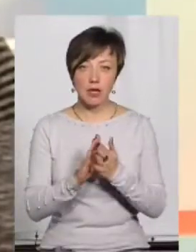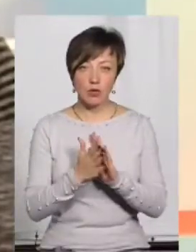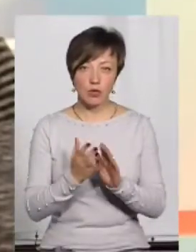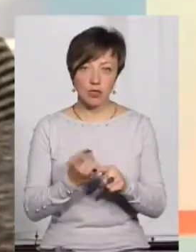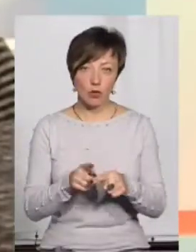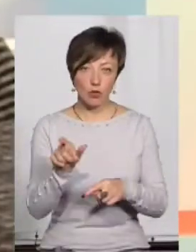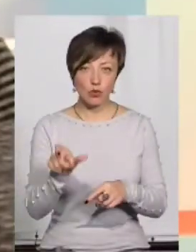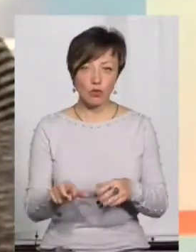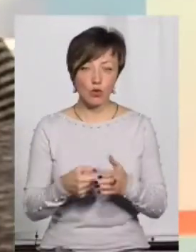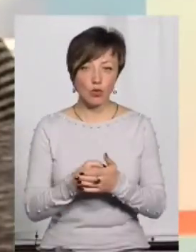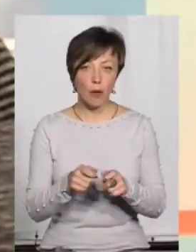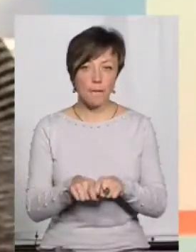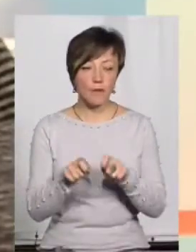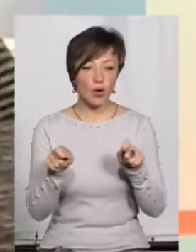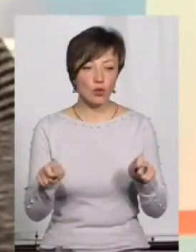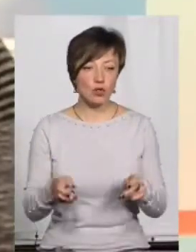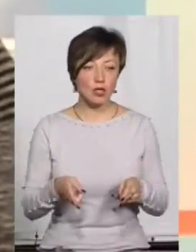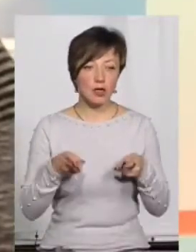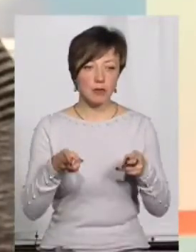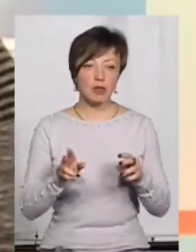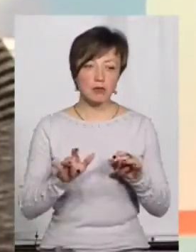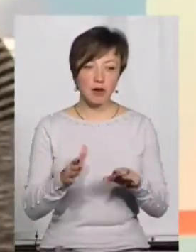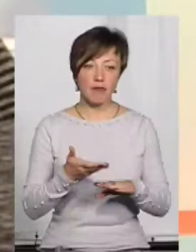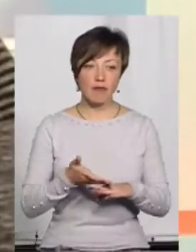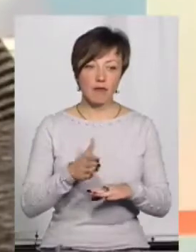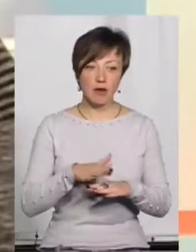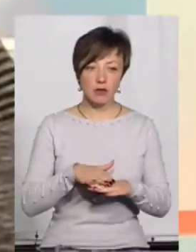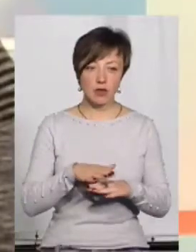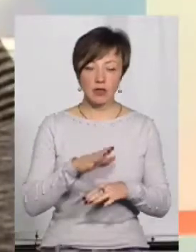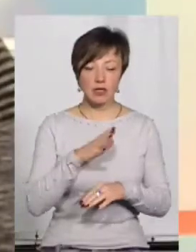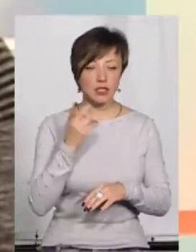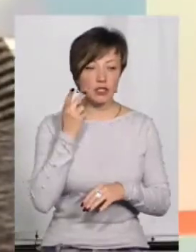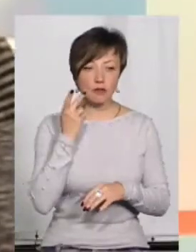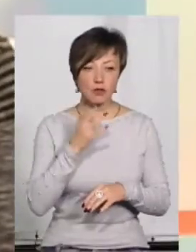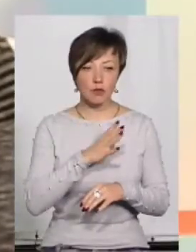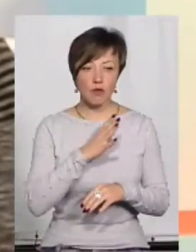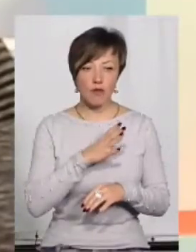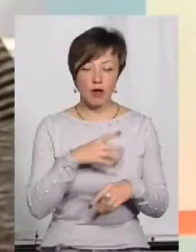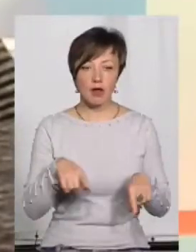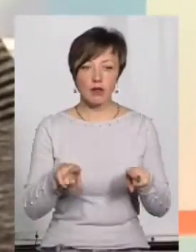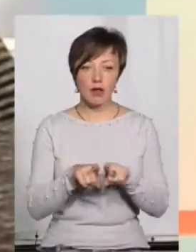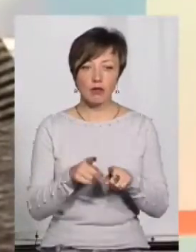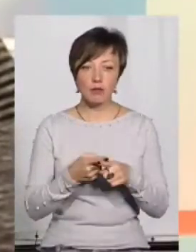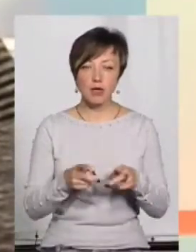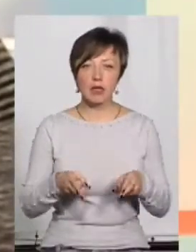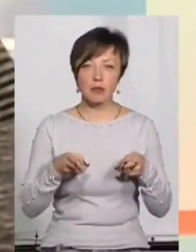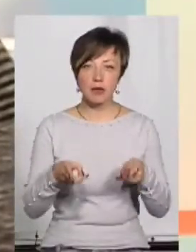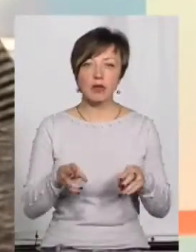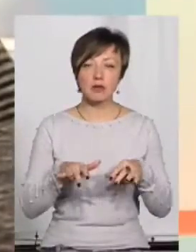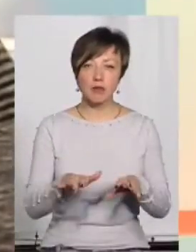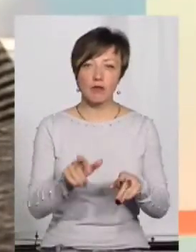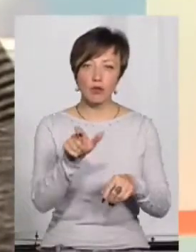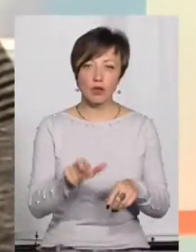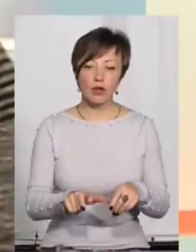цієї особи до порушення кримінального провадження, тому що важко, завжди буває так, що це кримінальне провадження особа готова